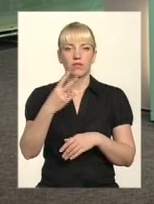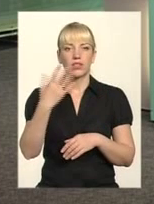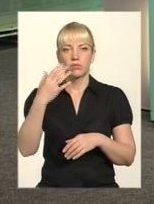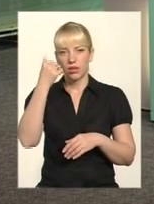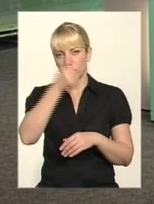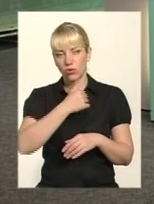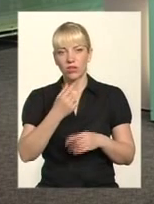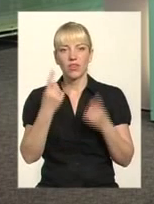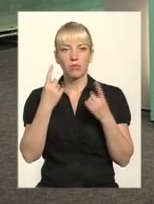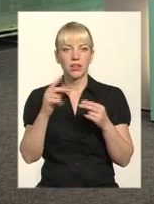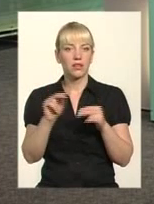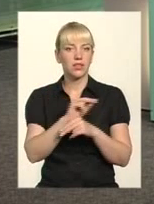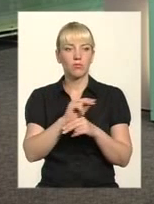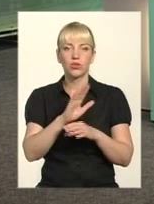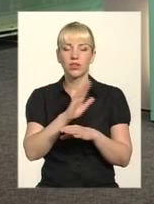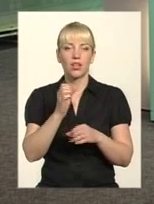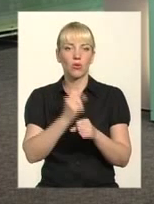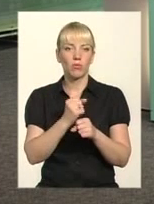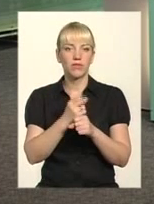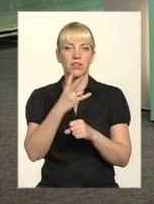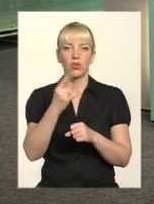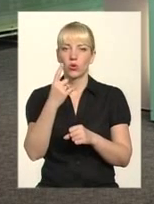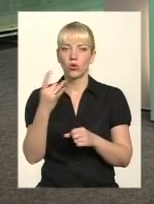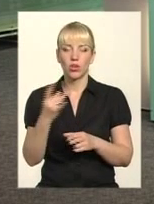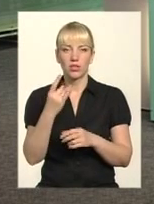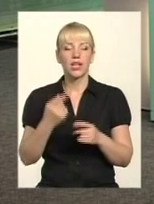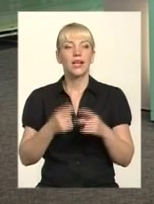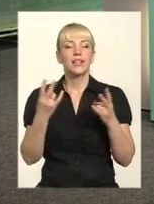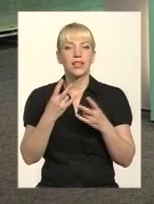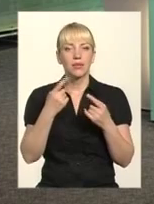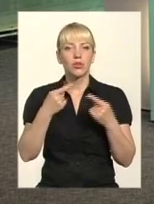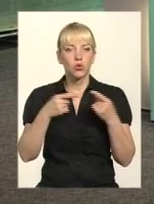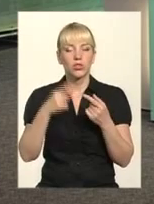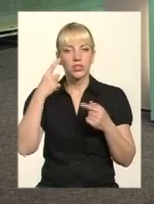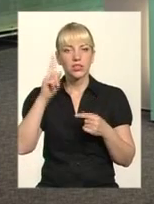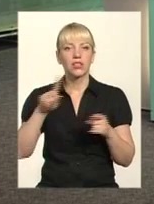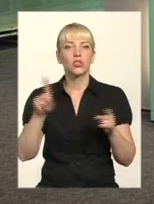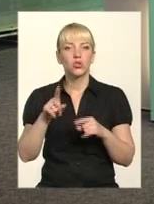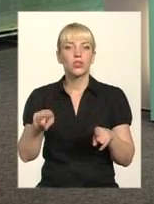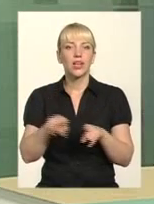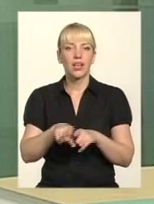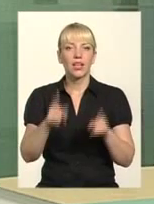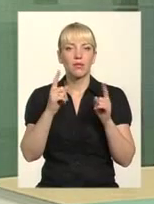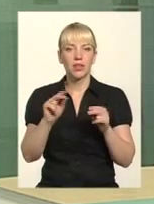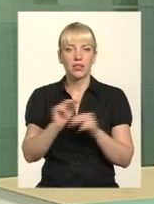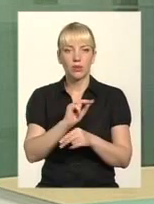робився жодного разу. Ну, по-перше, потрібно визначити, що таке капітальний ремонт і чи він його потребує. Якщо ліфт